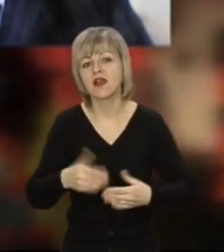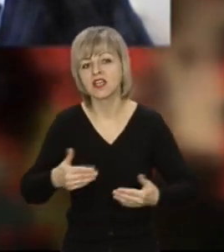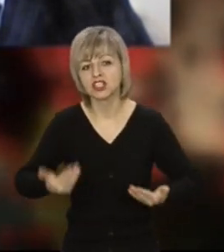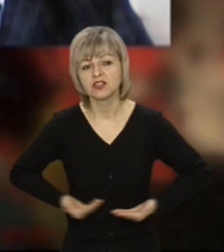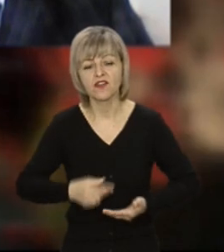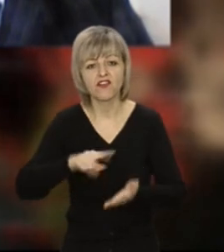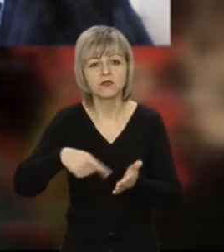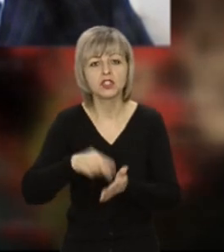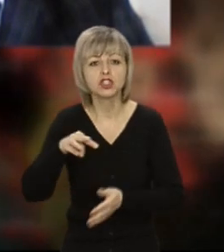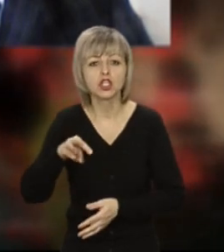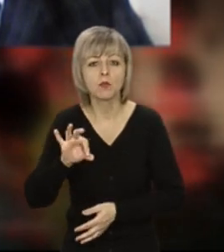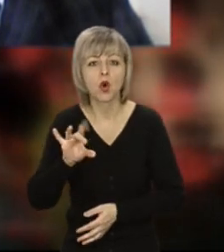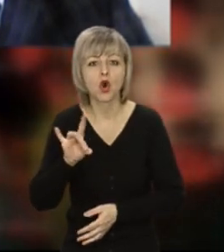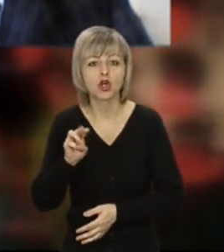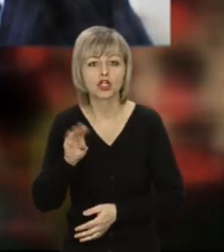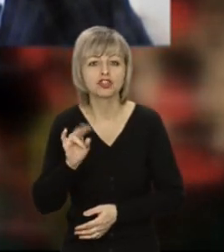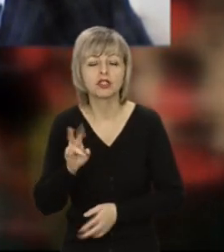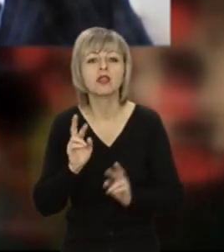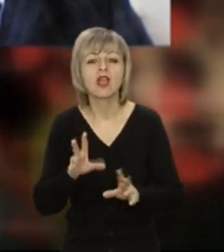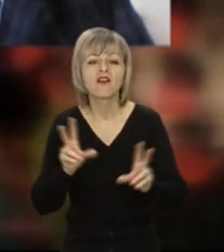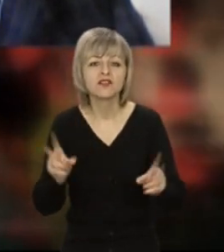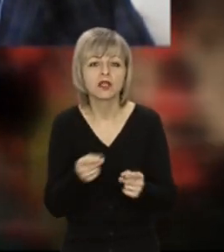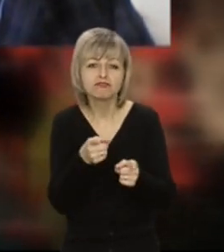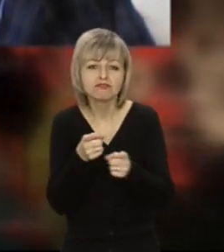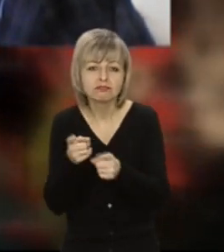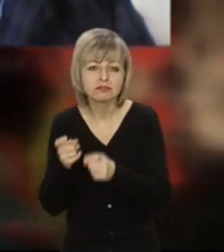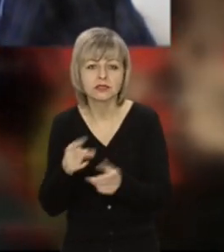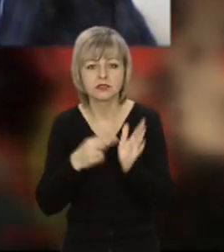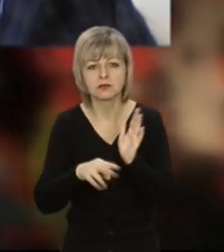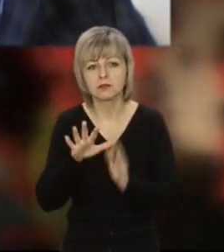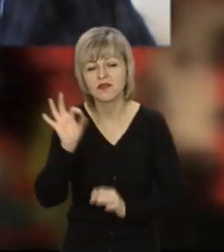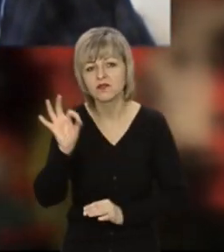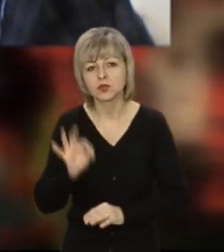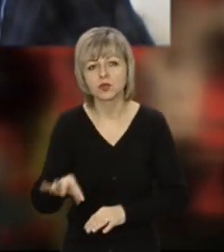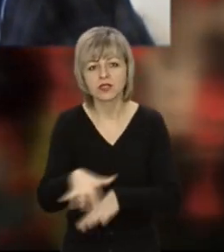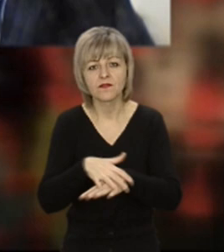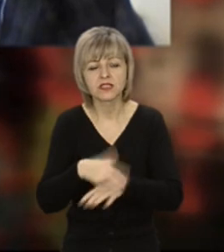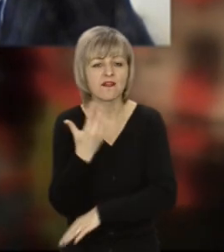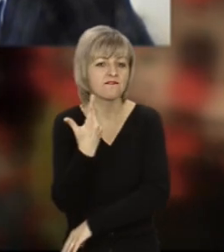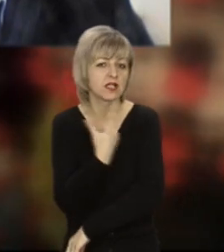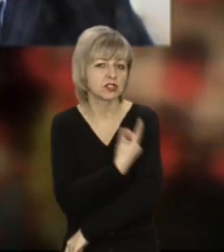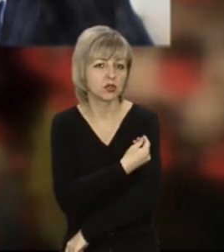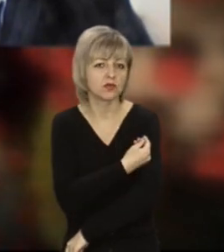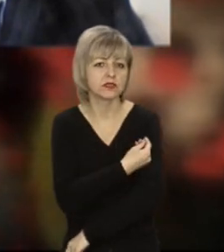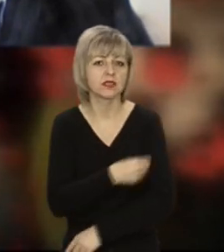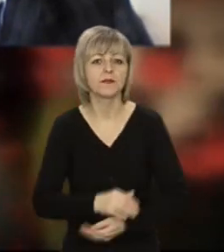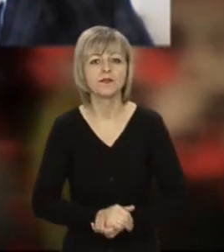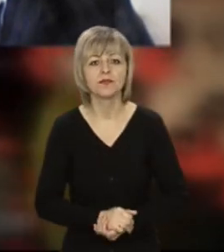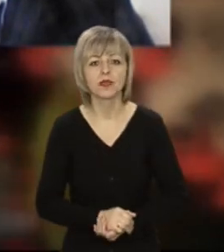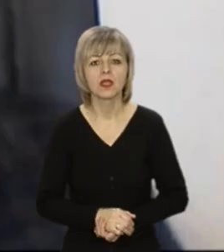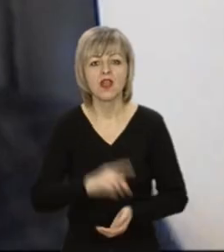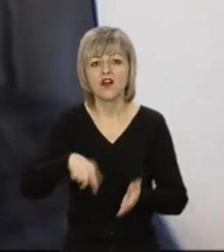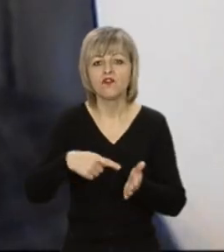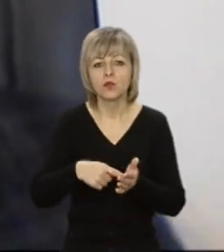як вдалося залучити, загітувати 75% населення вакцинуватися від ковіду? В